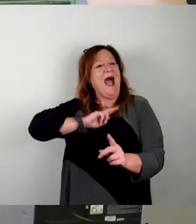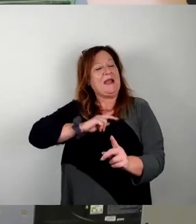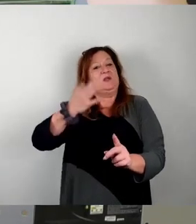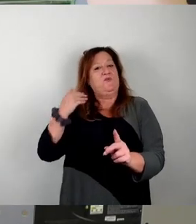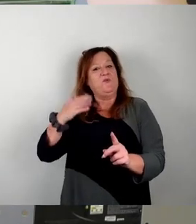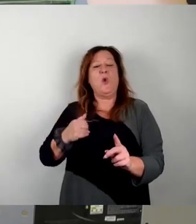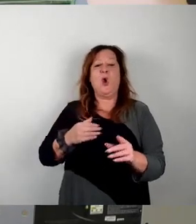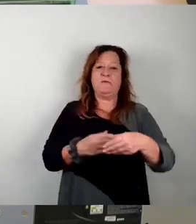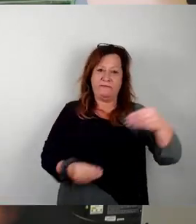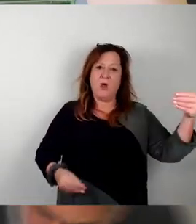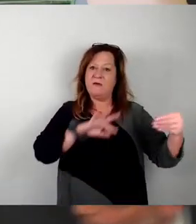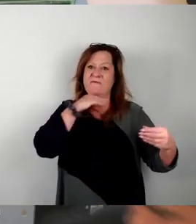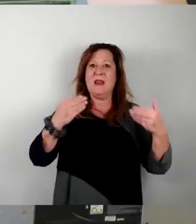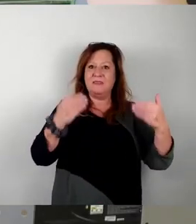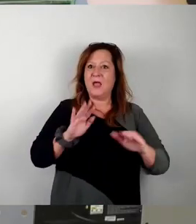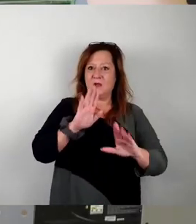Vielen Dank für Ihre Aufmerksamkeit.